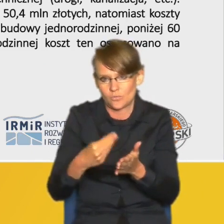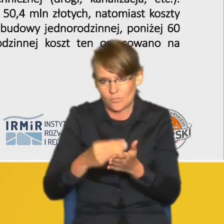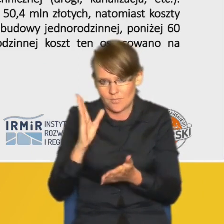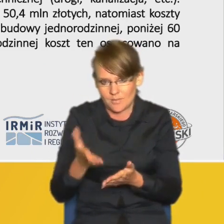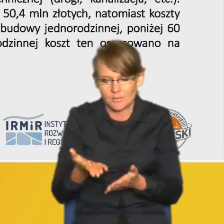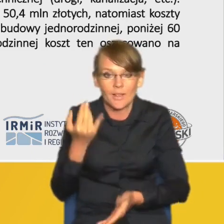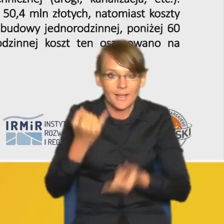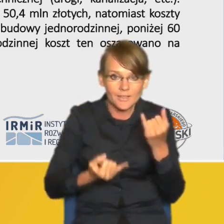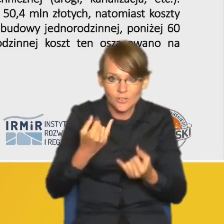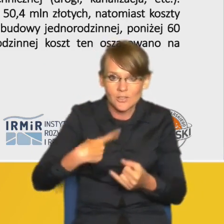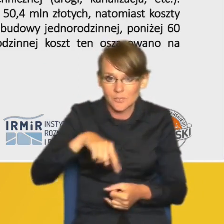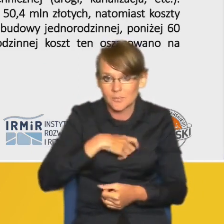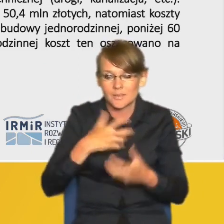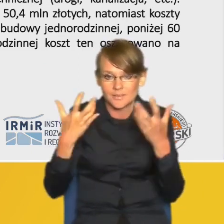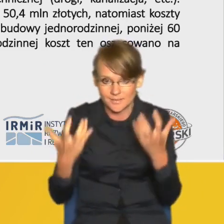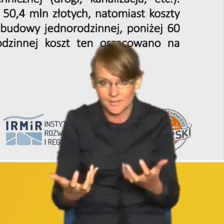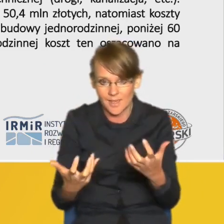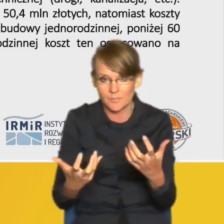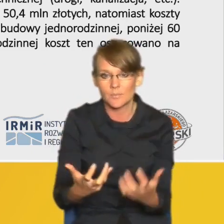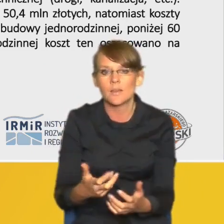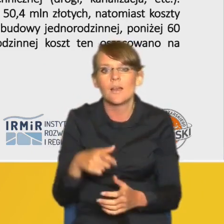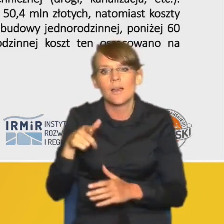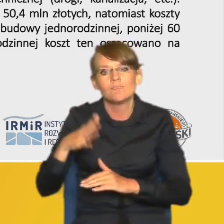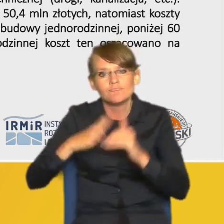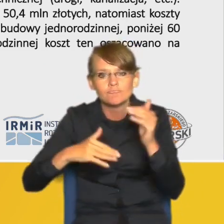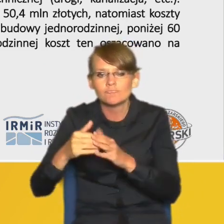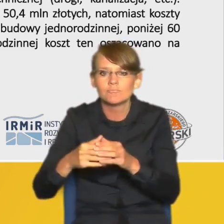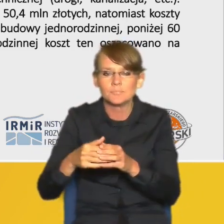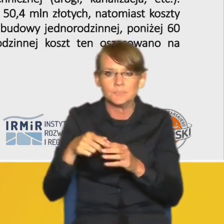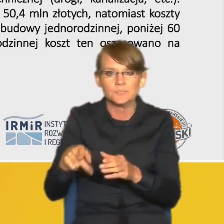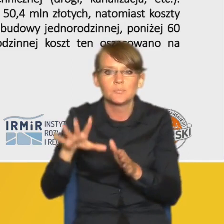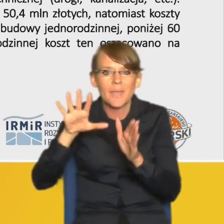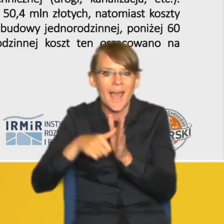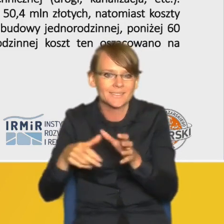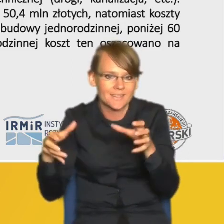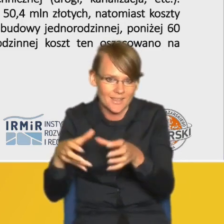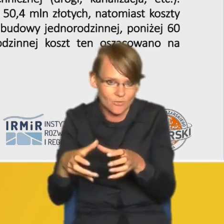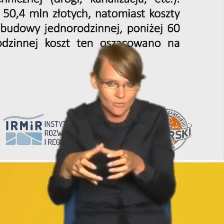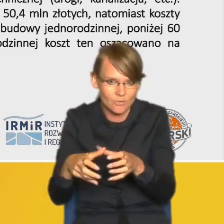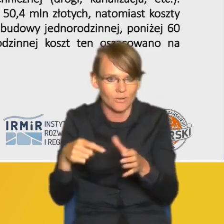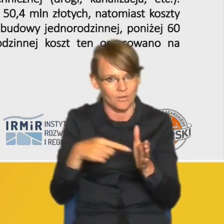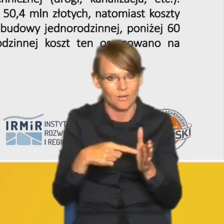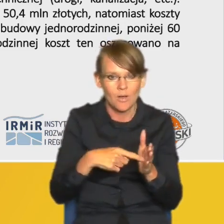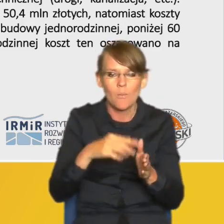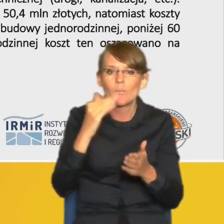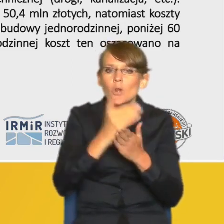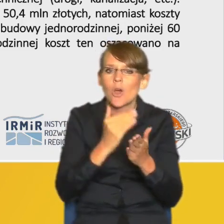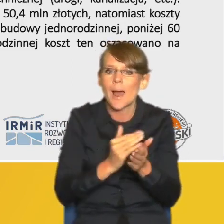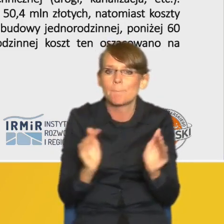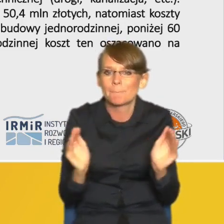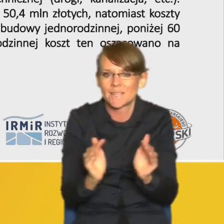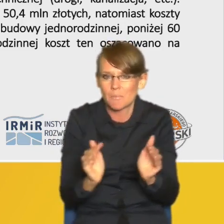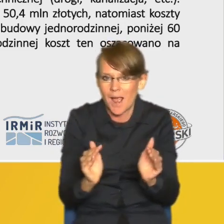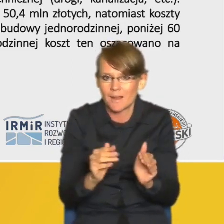chcielibyśmy urządzić miasteczko w tym minimalnym programie przyjęliśmy że ten minimalny program to jest